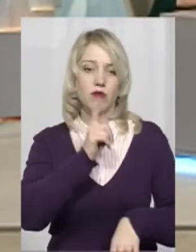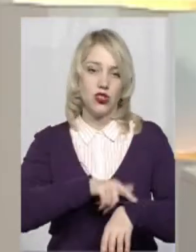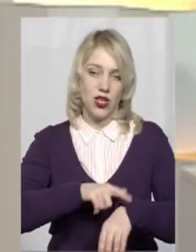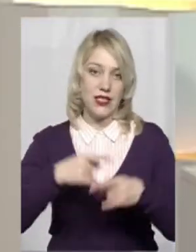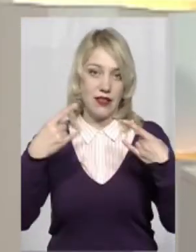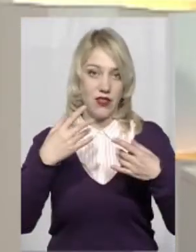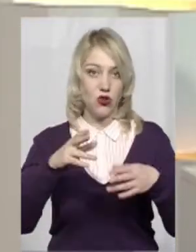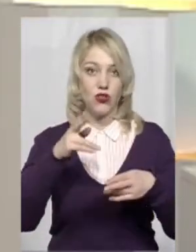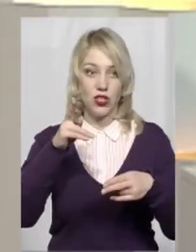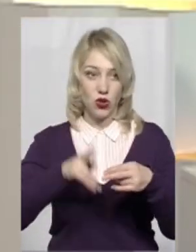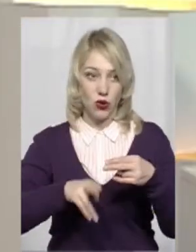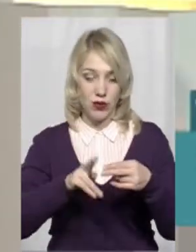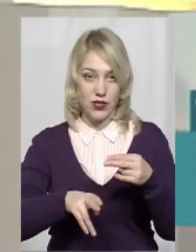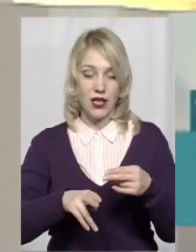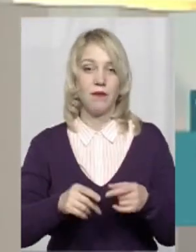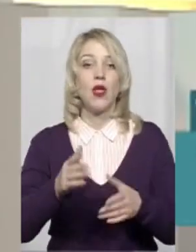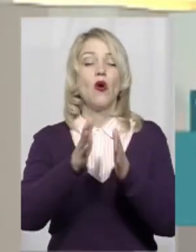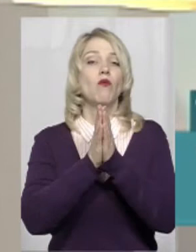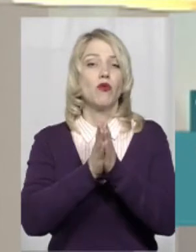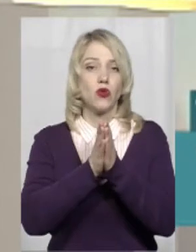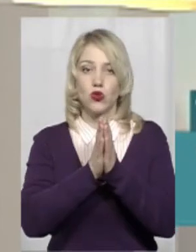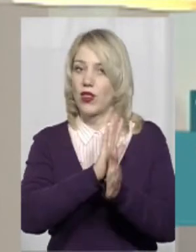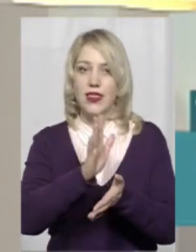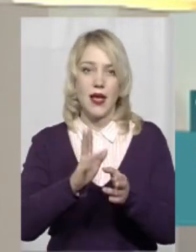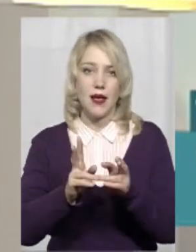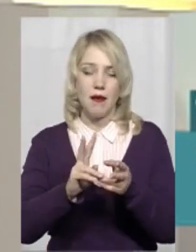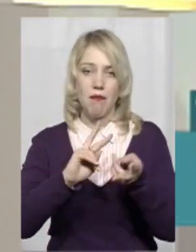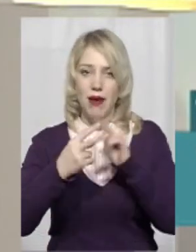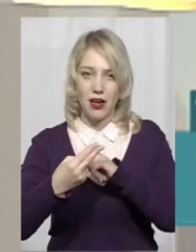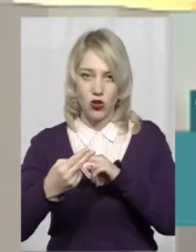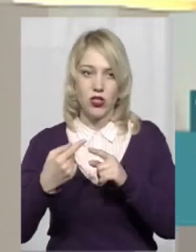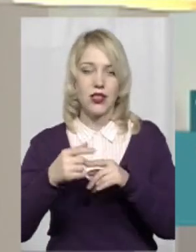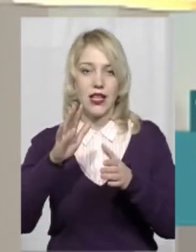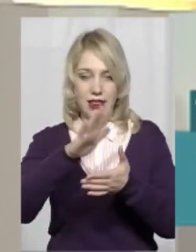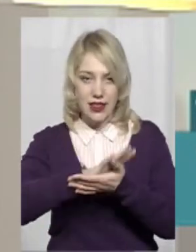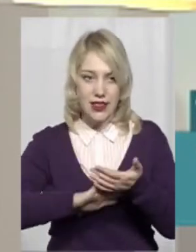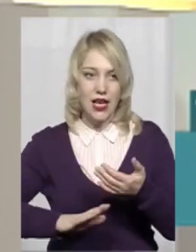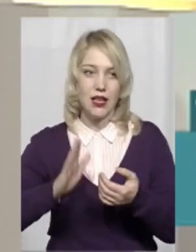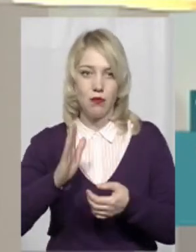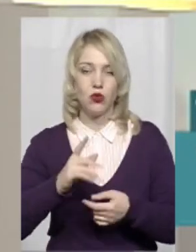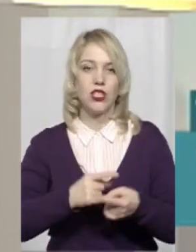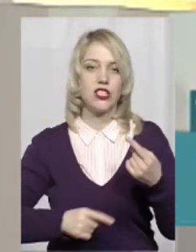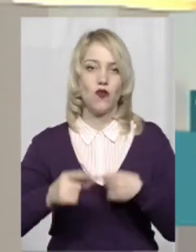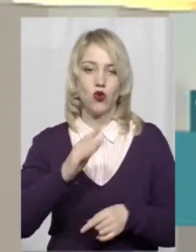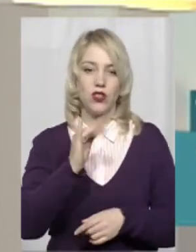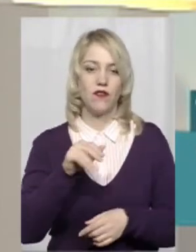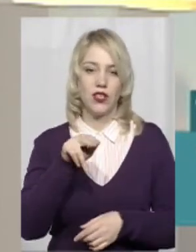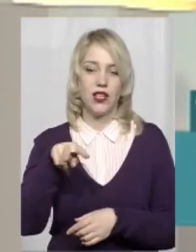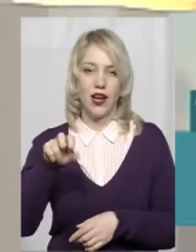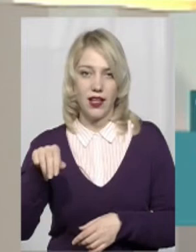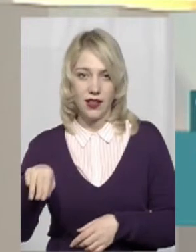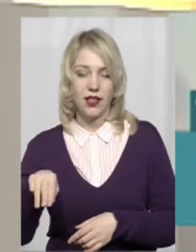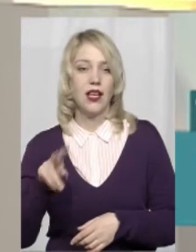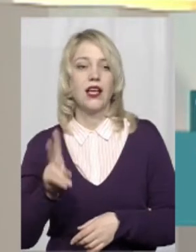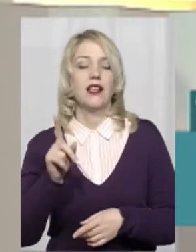добігає кінця. Прошу вас, не переключайтесь, тому що далі на Суспільному зворотній відлік, і саме там,